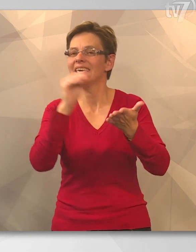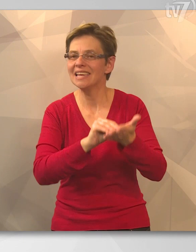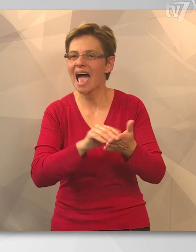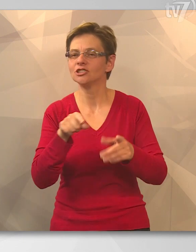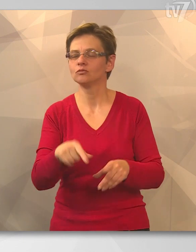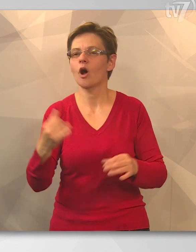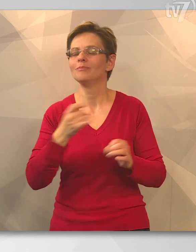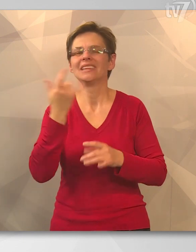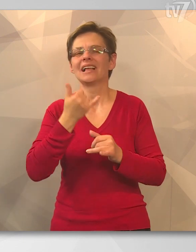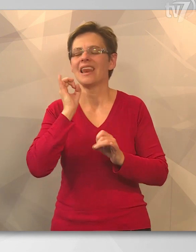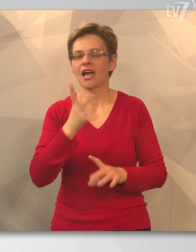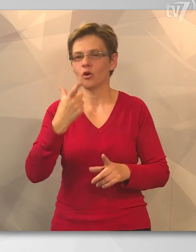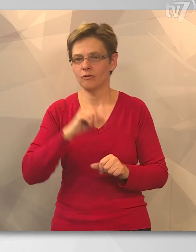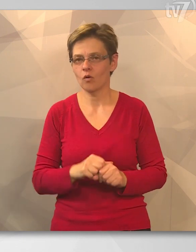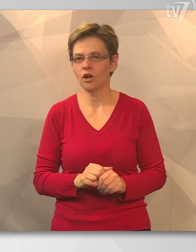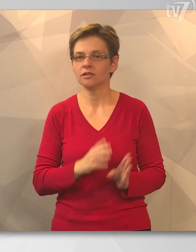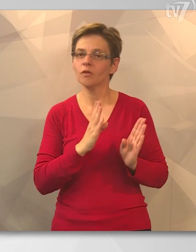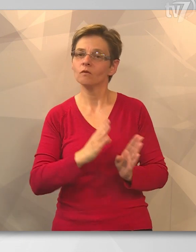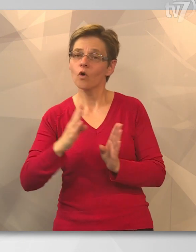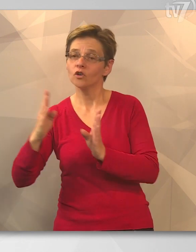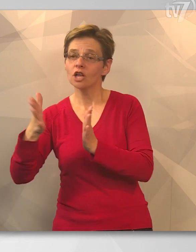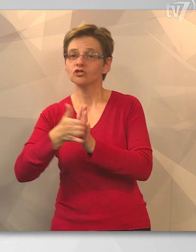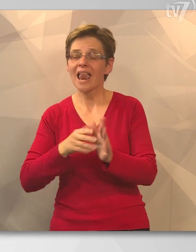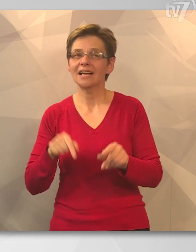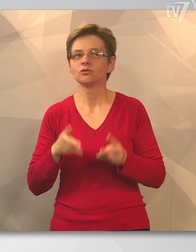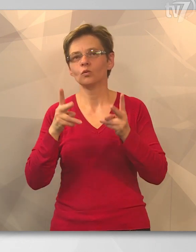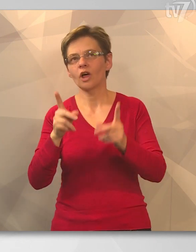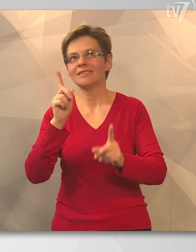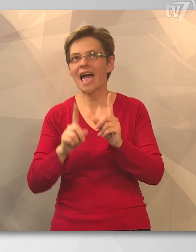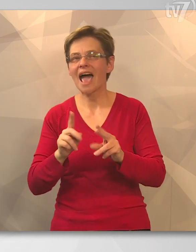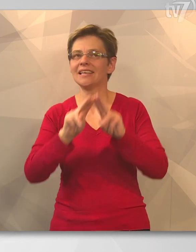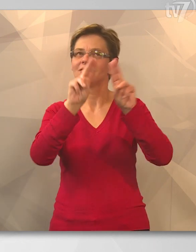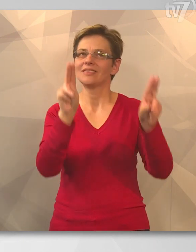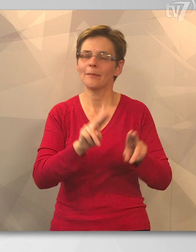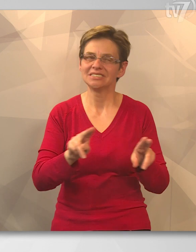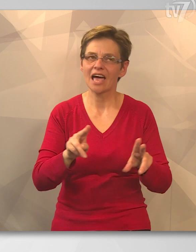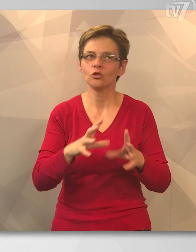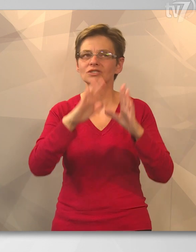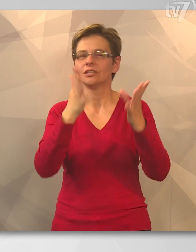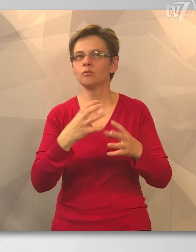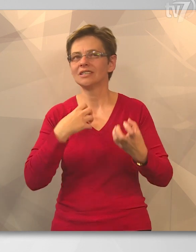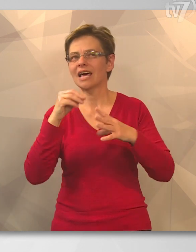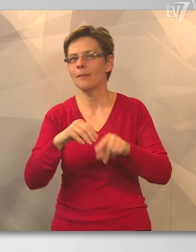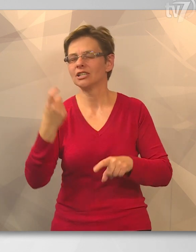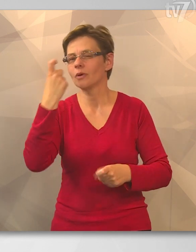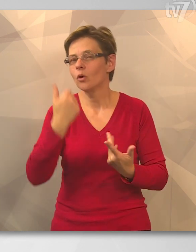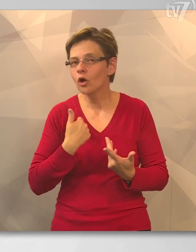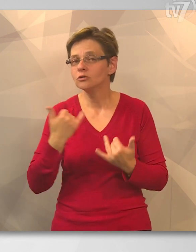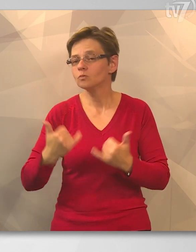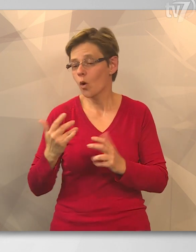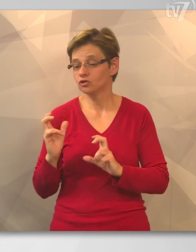kiírásban a BRS-e bizonyult a legjobbnak. Fokozatosan elkezdtük azt az utat járni, hogy nemzetközi kupaszereplésbe gondolkoztunk, és